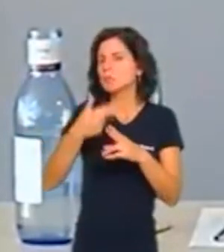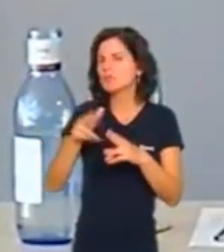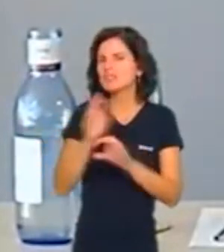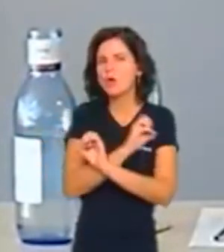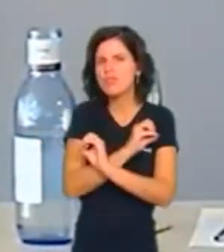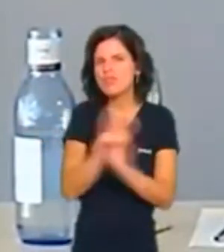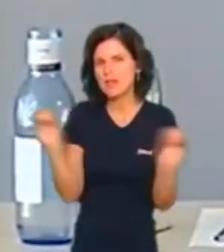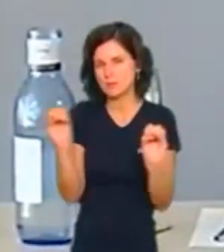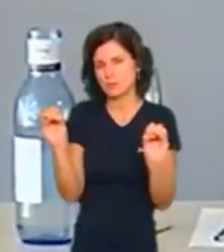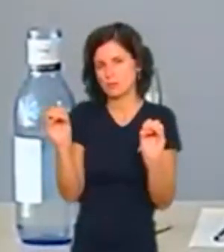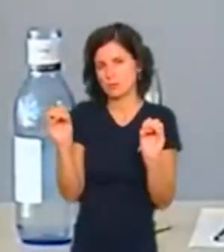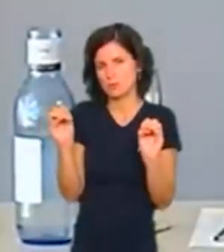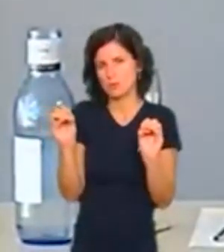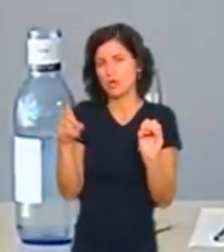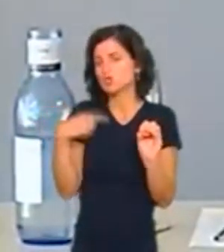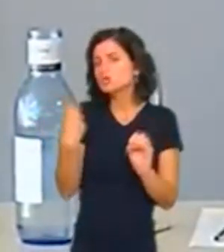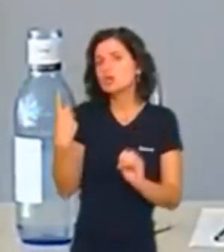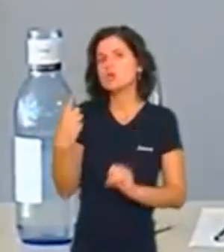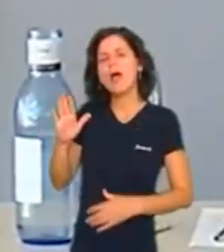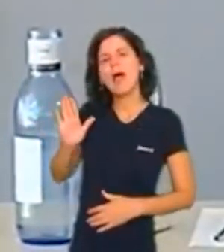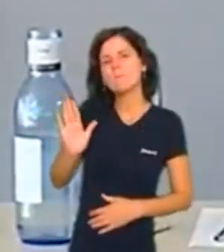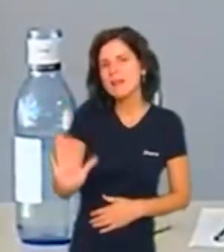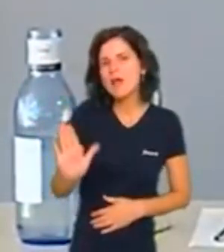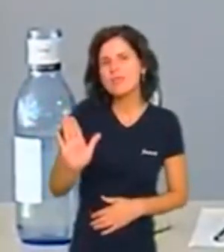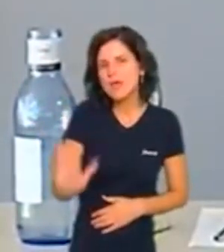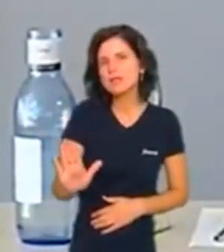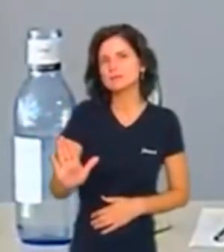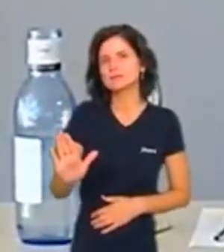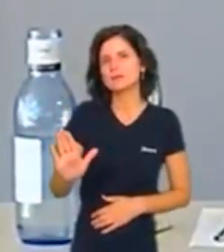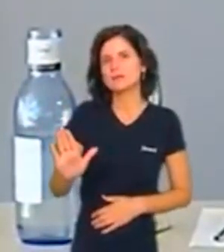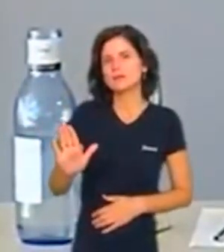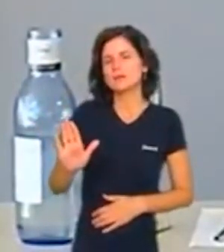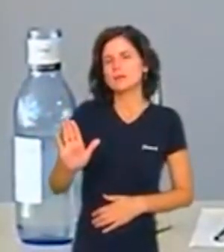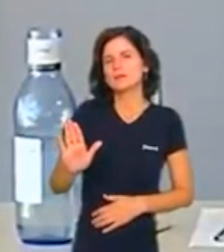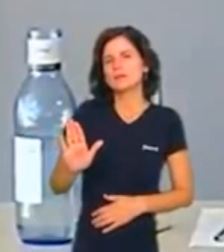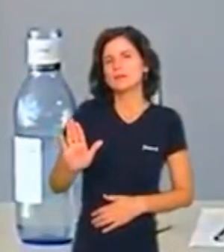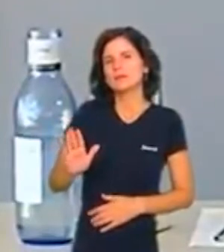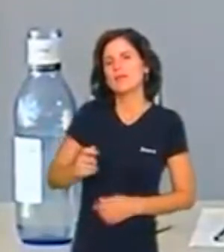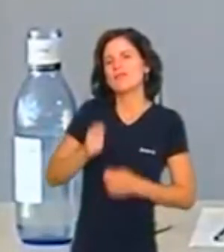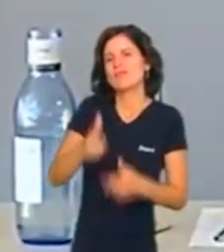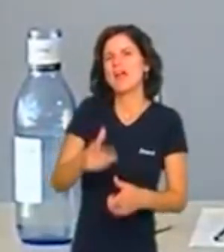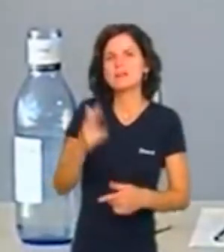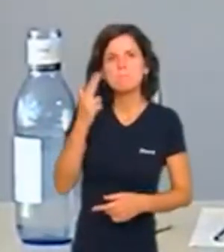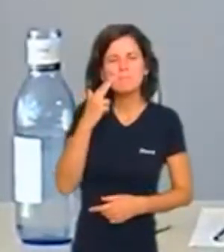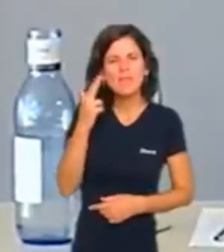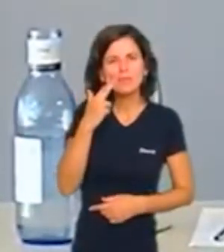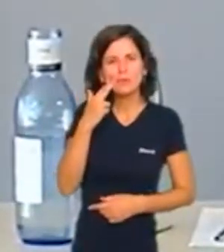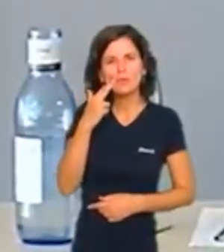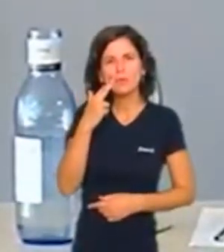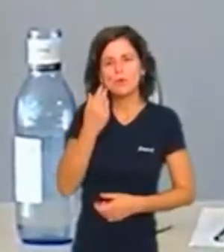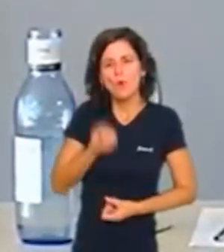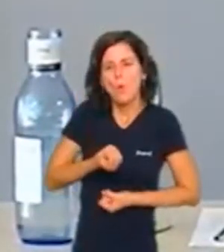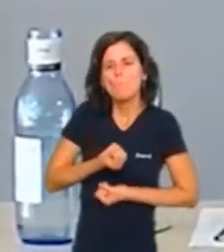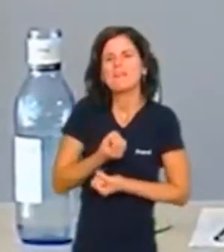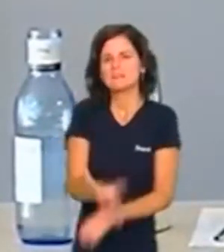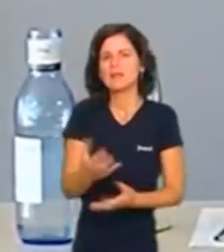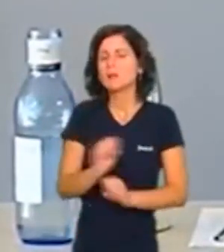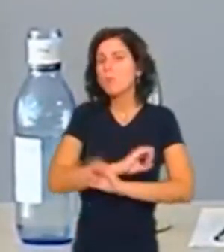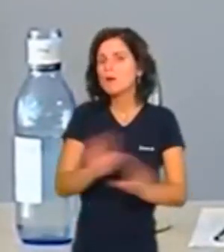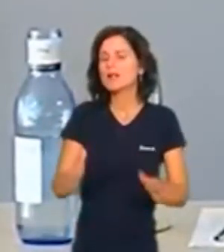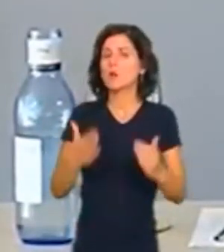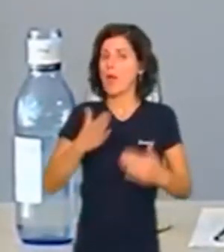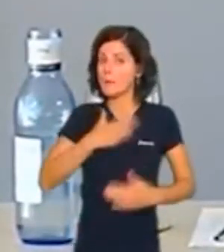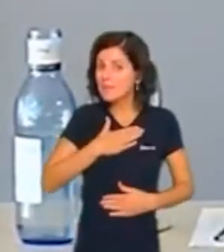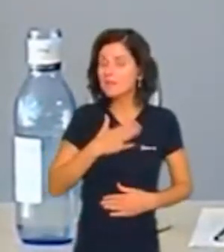més enllà, d'amenaçar, d'amedrentar i d'enviar un missatge molt clar a mi i als meus fills que estaven dins